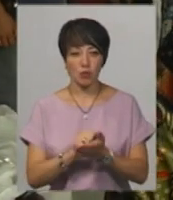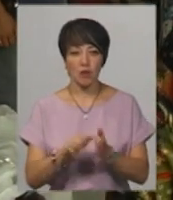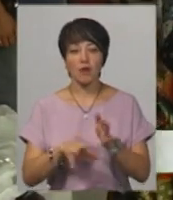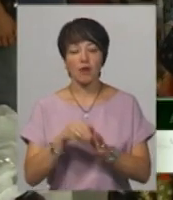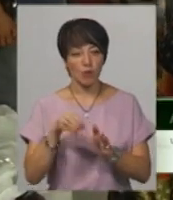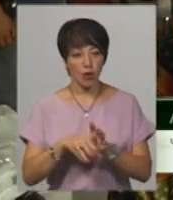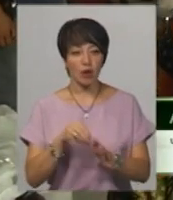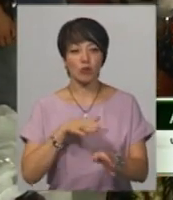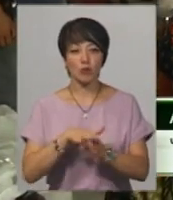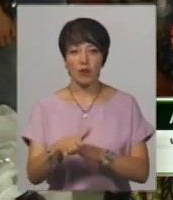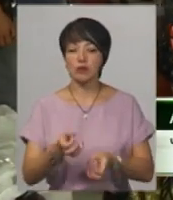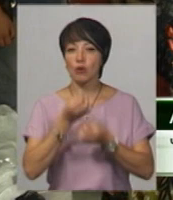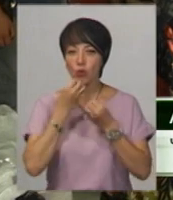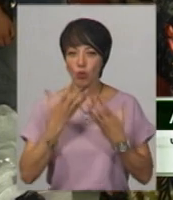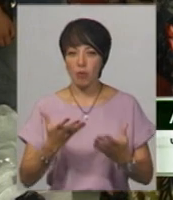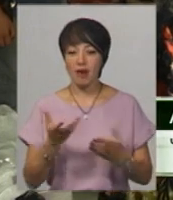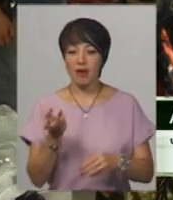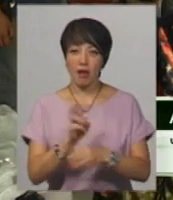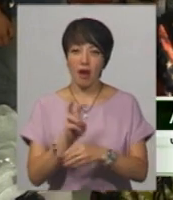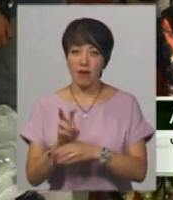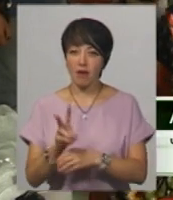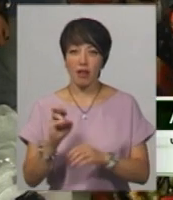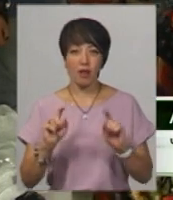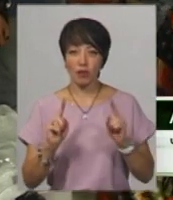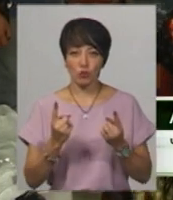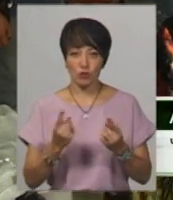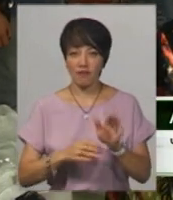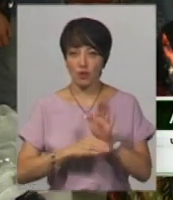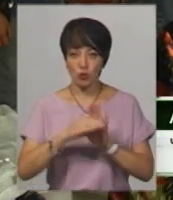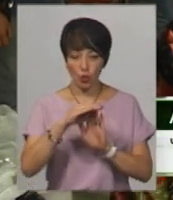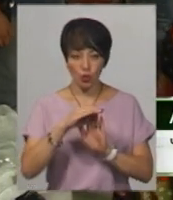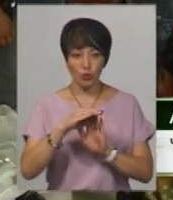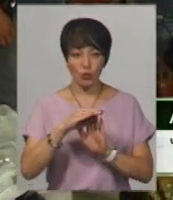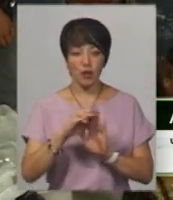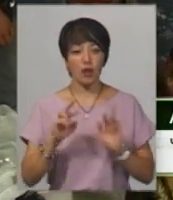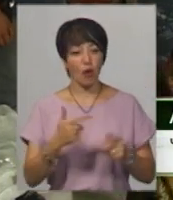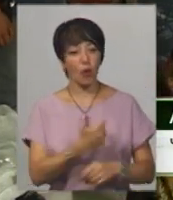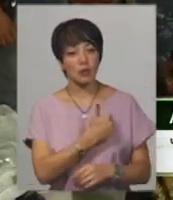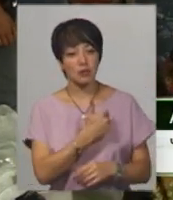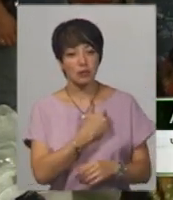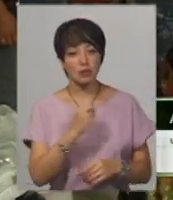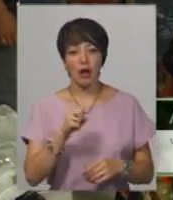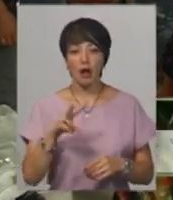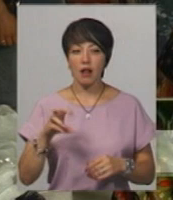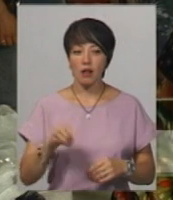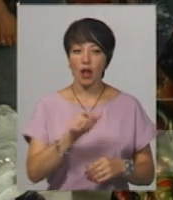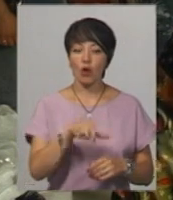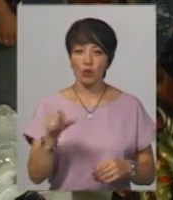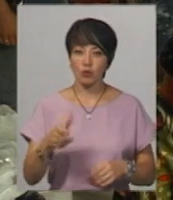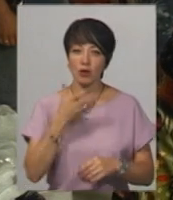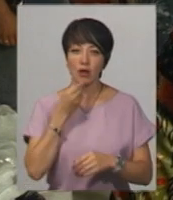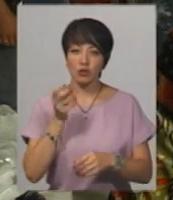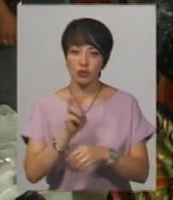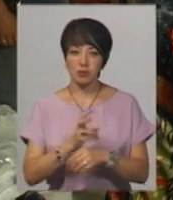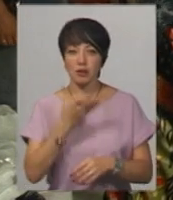гарно, явка була не зовсім такою, як хотілося, але люди гарно йшли,